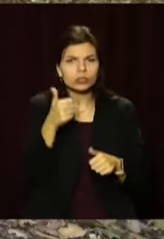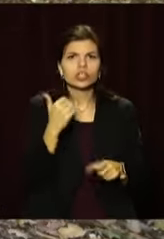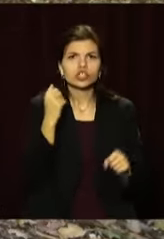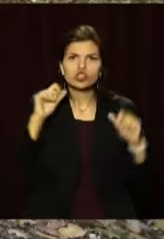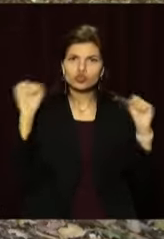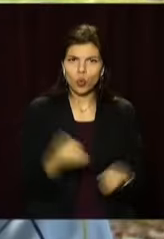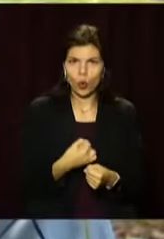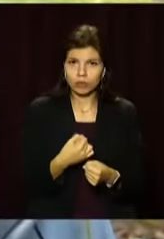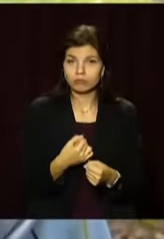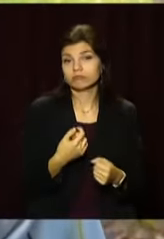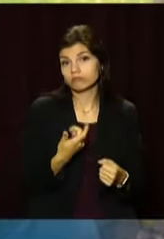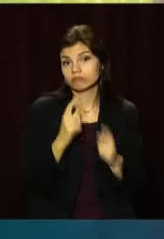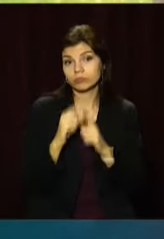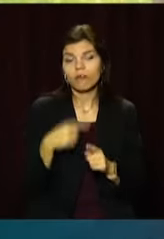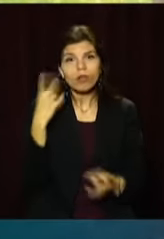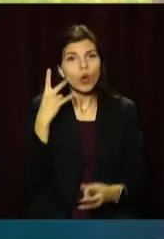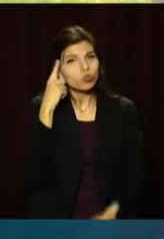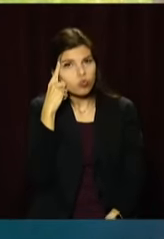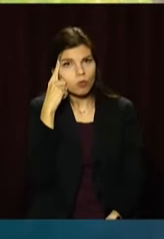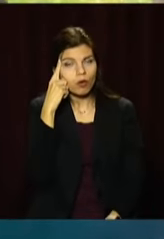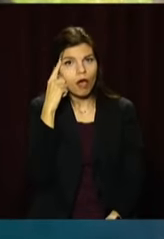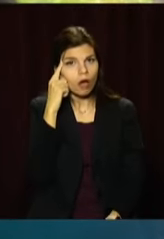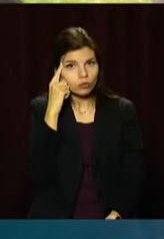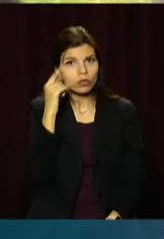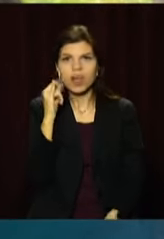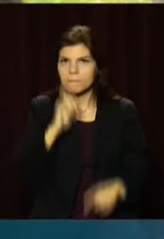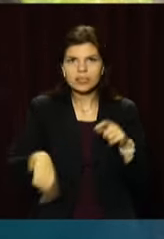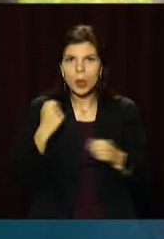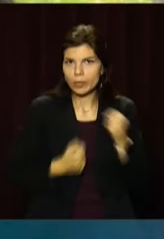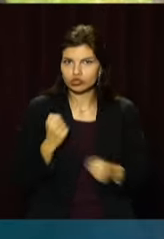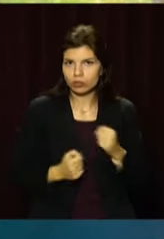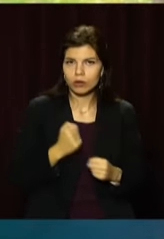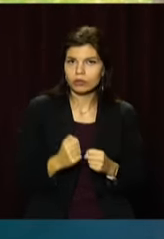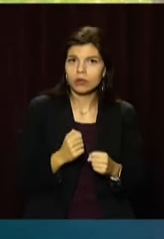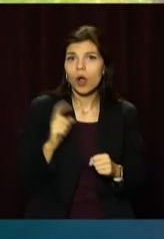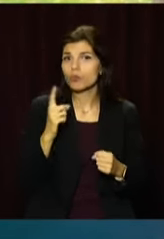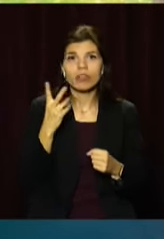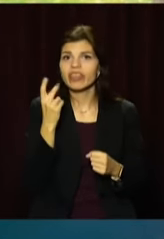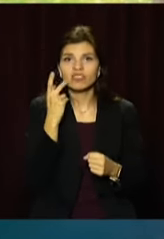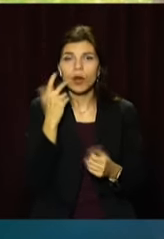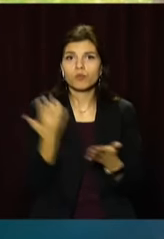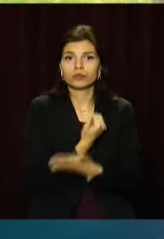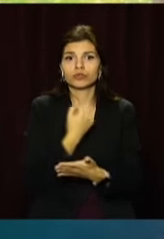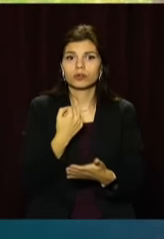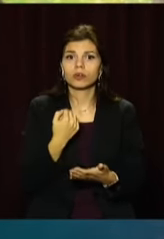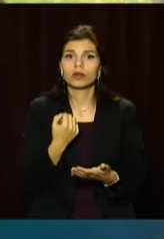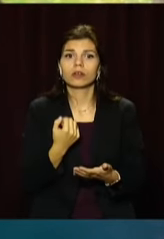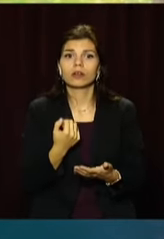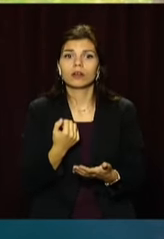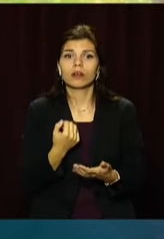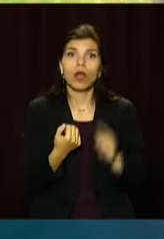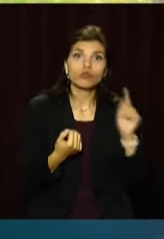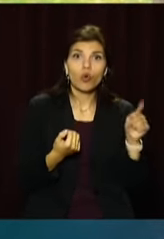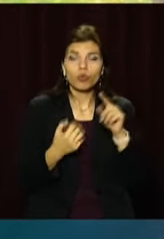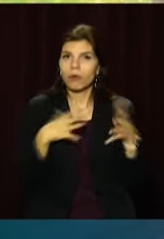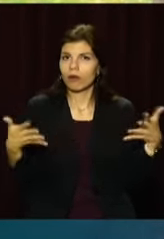говорить спортсменка. Треба думати головою і при цьому швидко біжати. Тому що не завжди виходить і то,